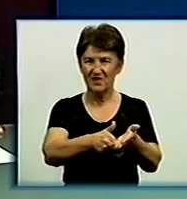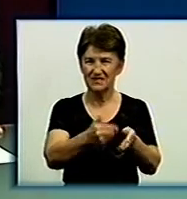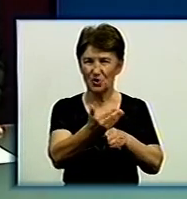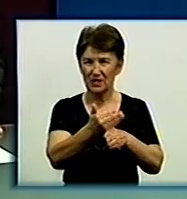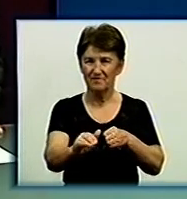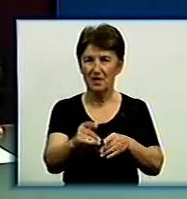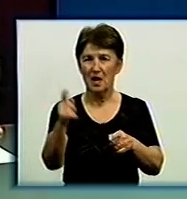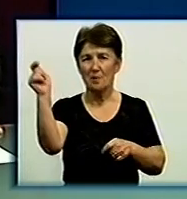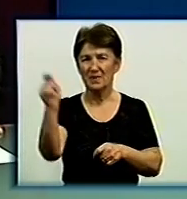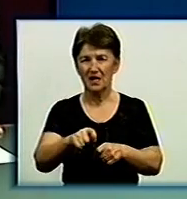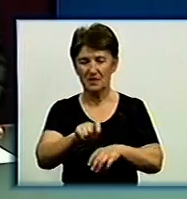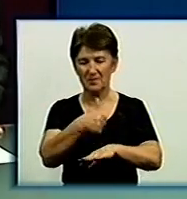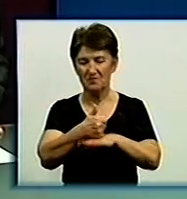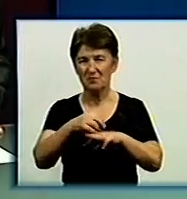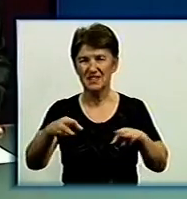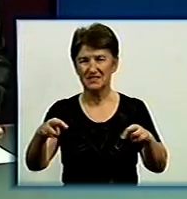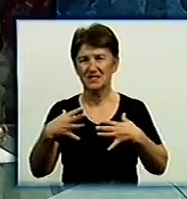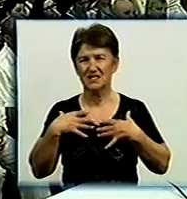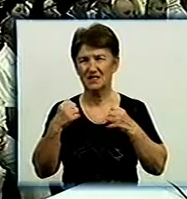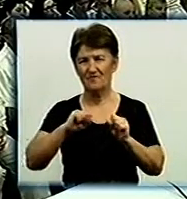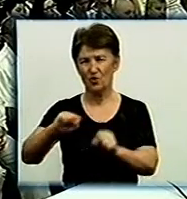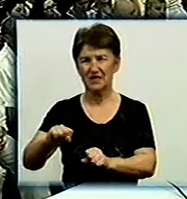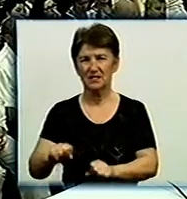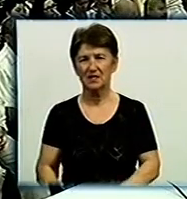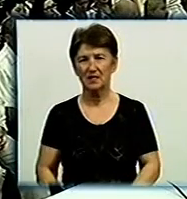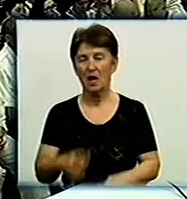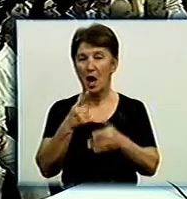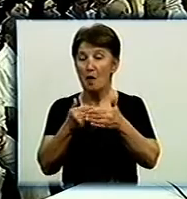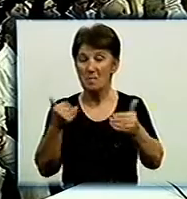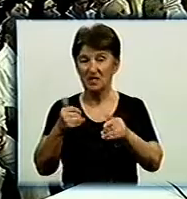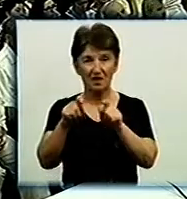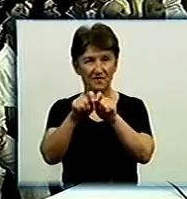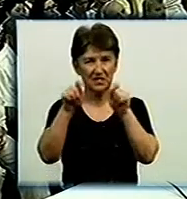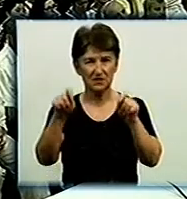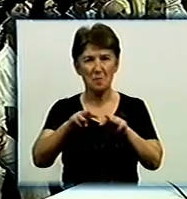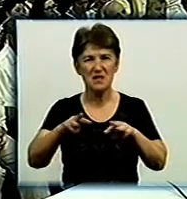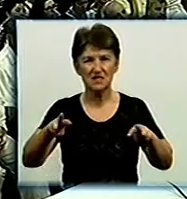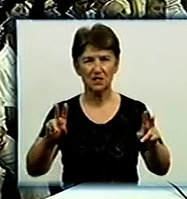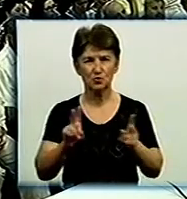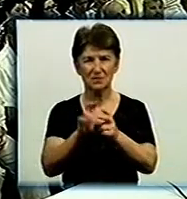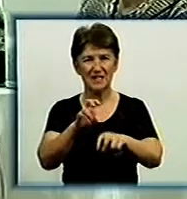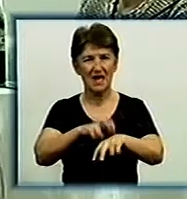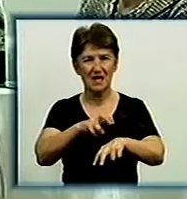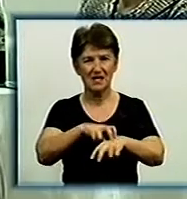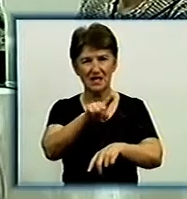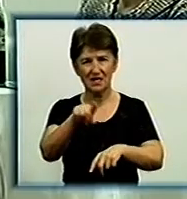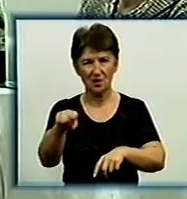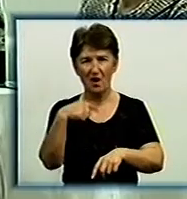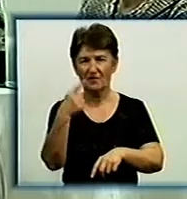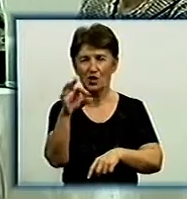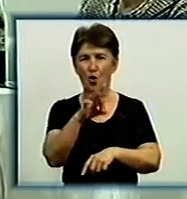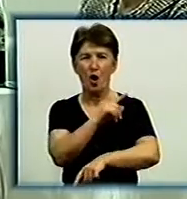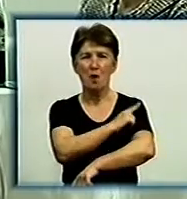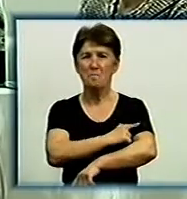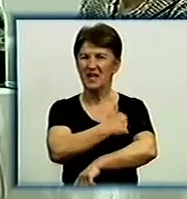Більше подробиць в сюжеті. Дяна Семенюк. Перед відкриттям центру міністр зустрівся з лікарями. Говорили про медичну реформу та